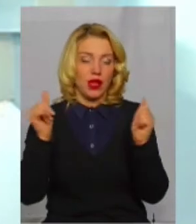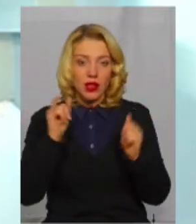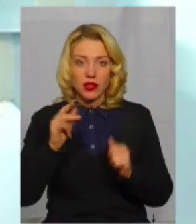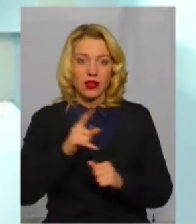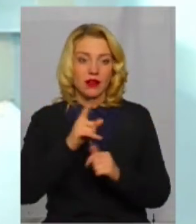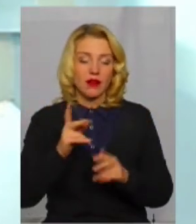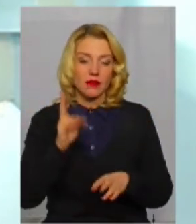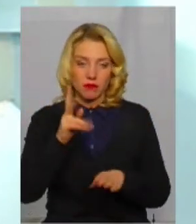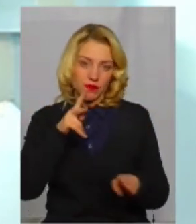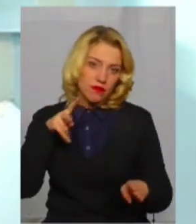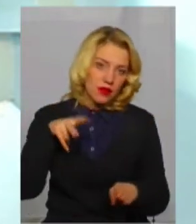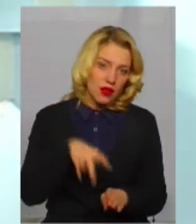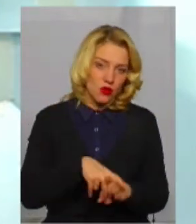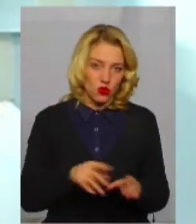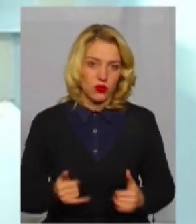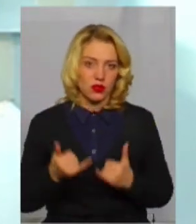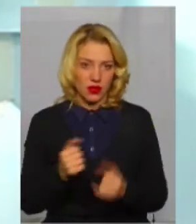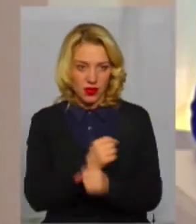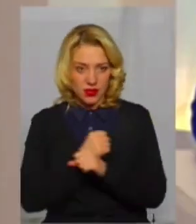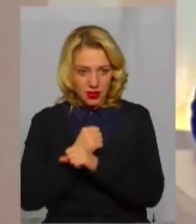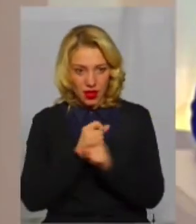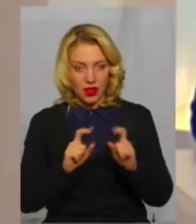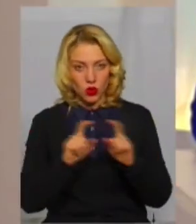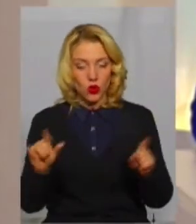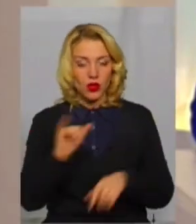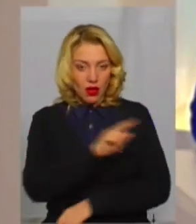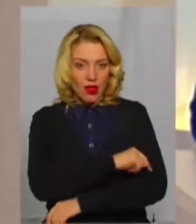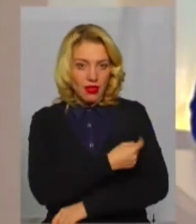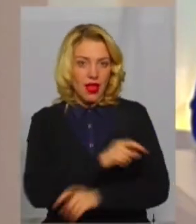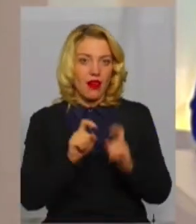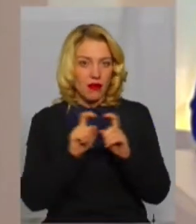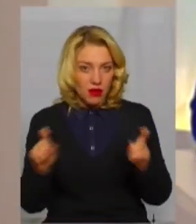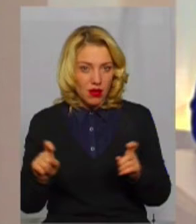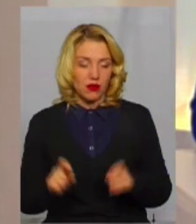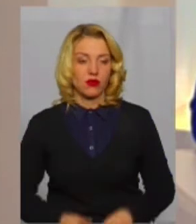тільки санаторій, вибачте, за такий термін, а Тому саме так от вийшло.